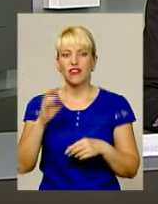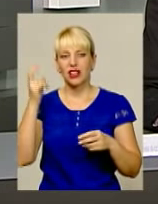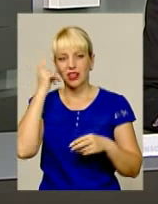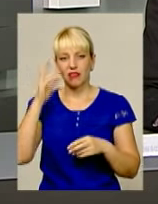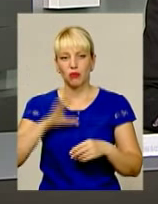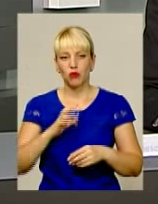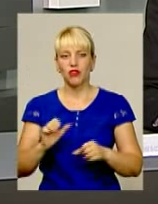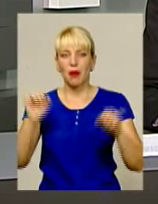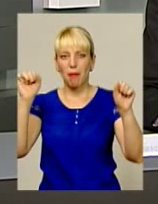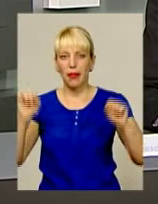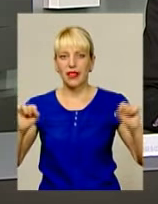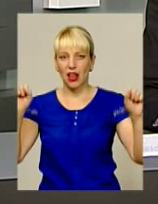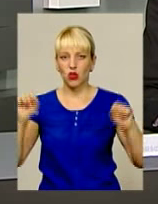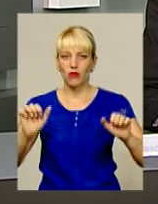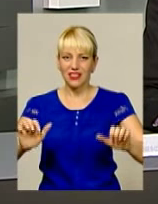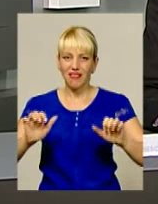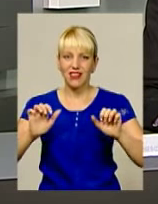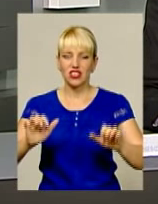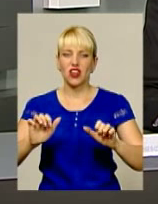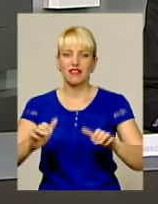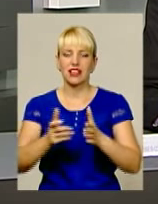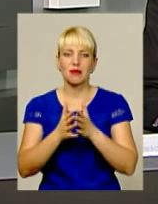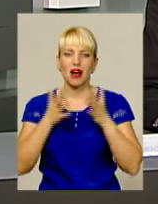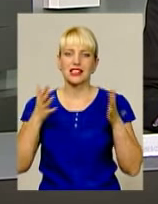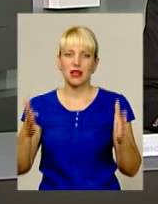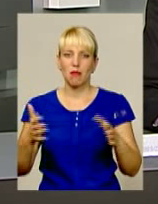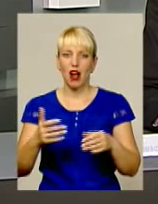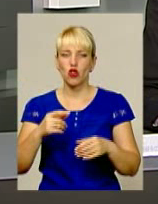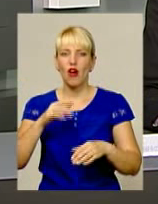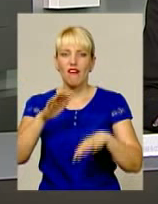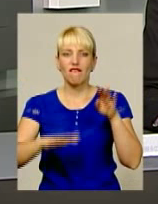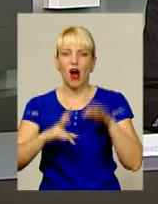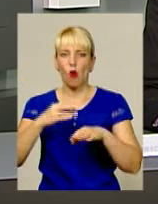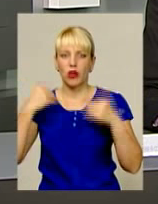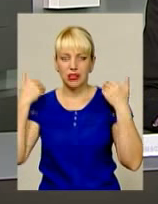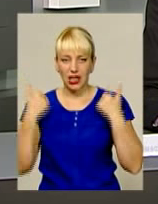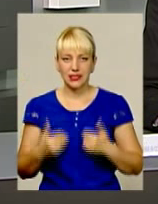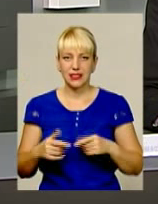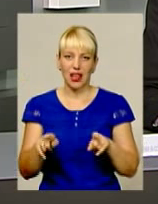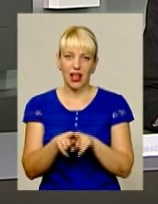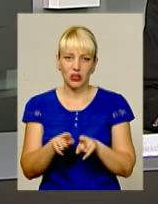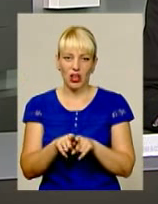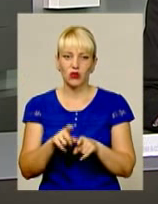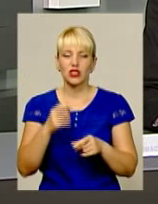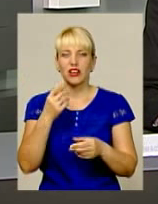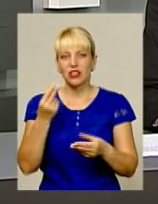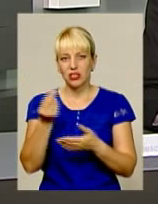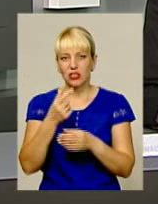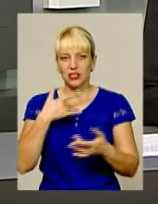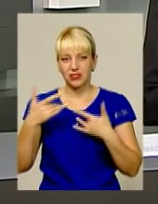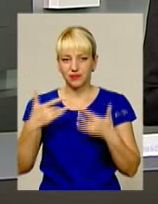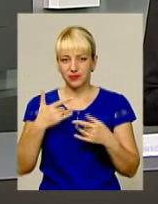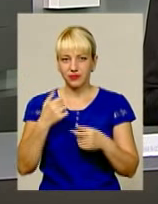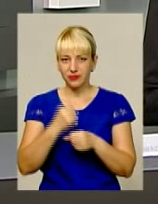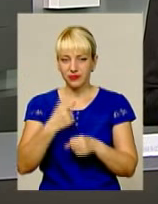підтягнувся і віджався з максимальною вагою на тілі. А ще хмельницький воркаутер приміряв на себе образ кіношного супергероя Халка.